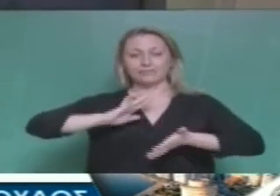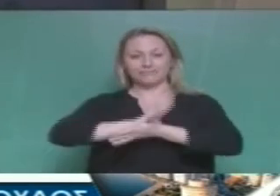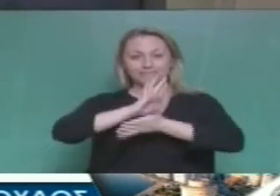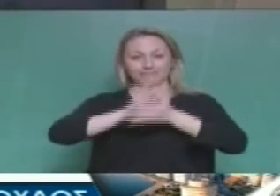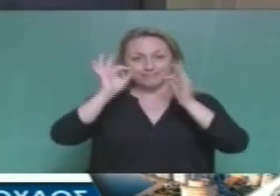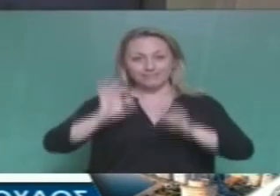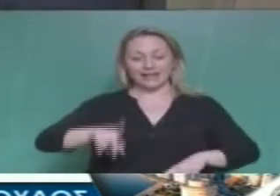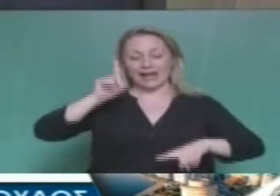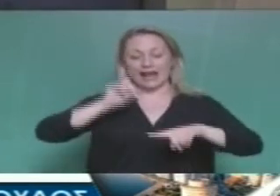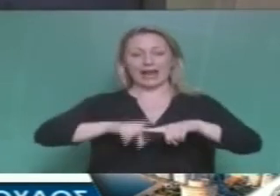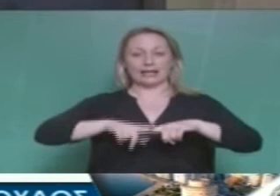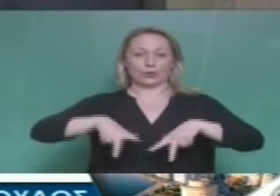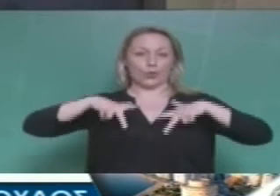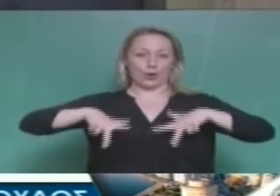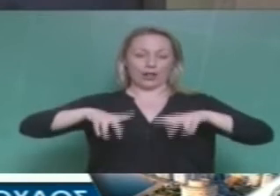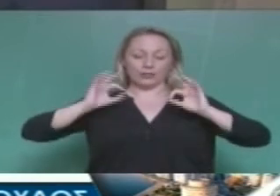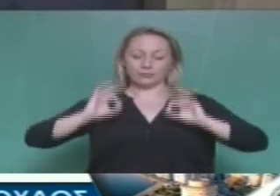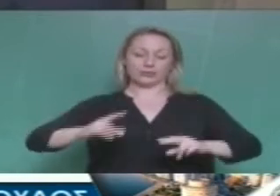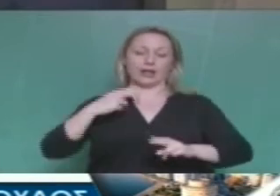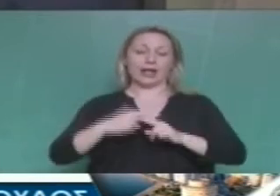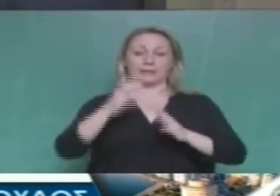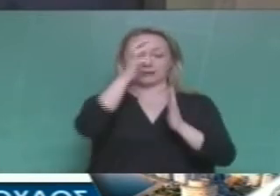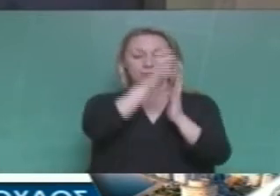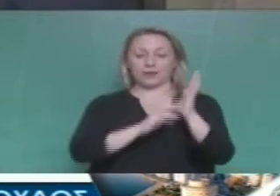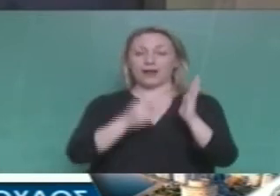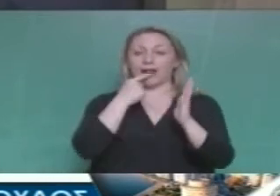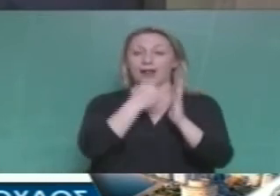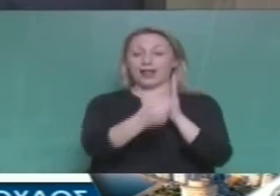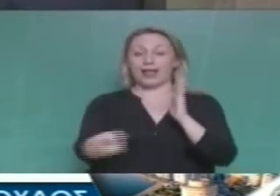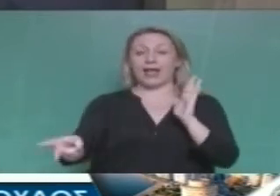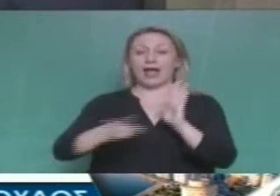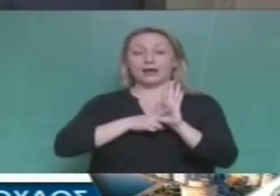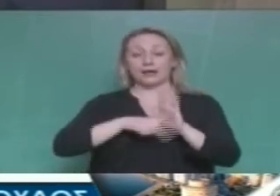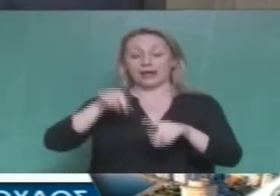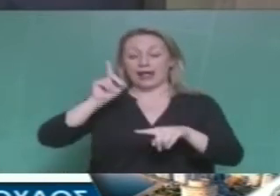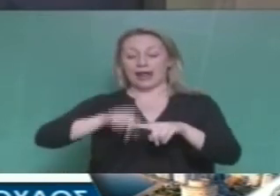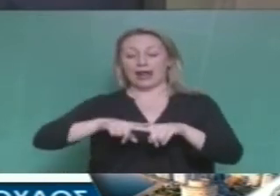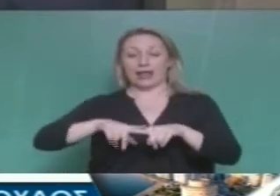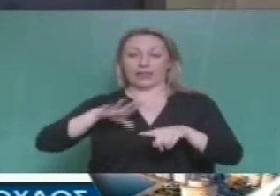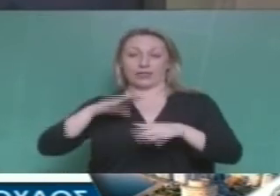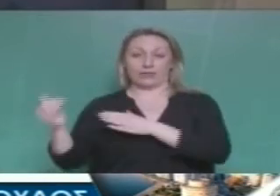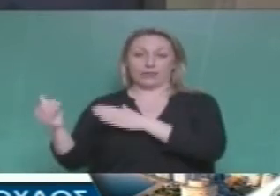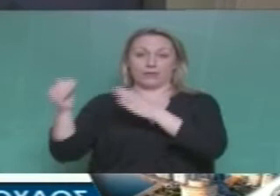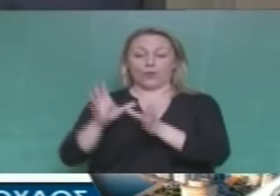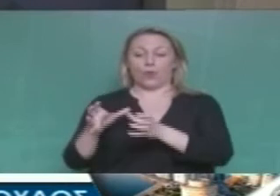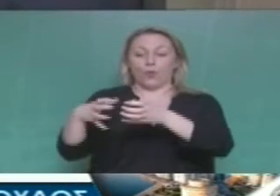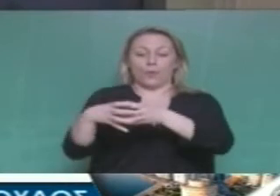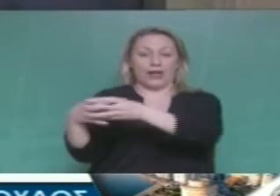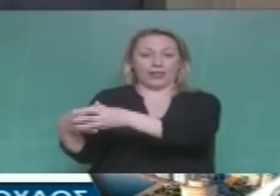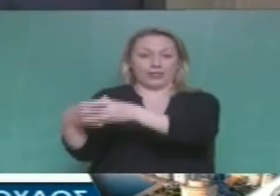του ελληνικού κράτους. Απαγορεύεται η ενελάδη αποβίβασης προσώπων ομαδών,